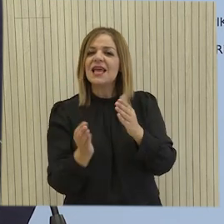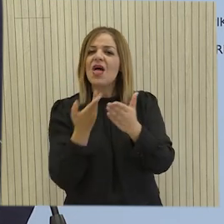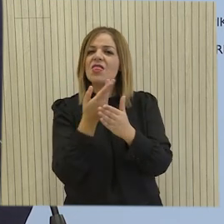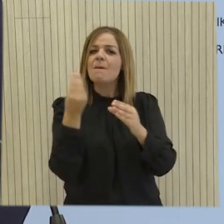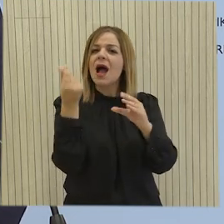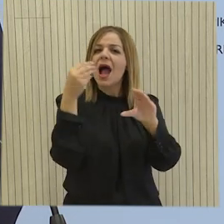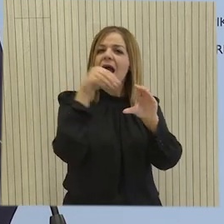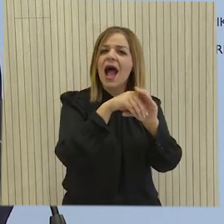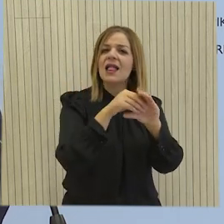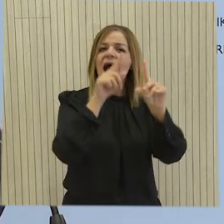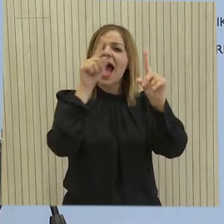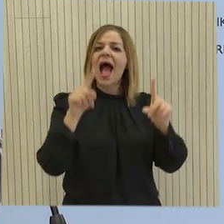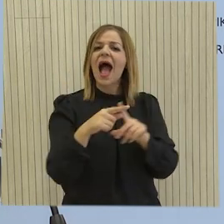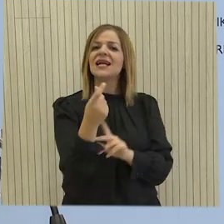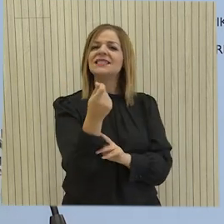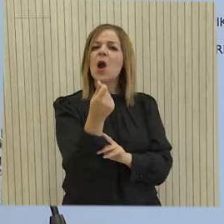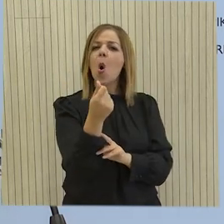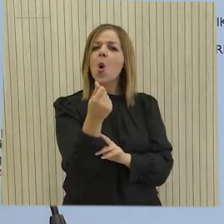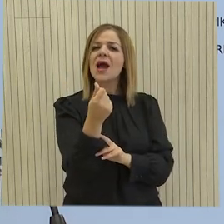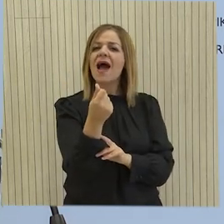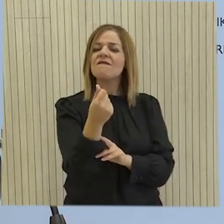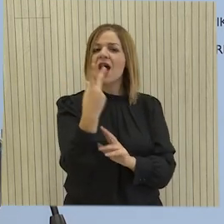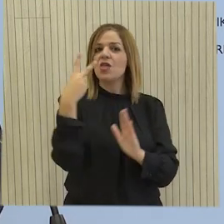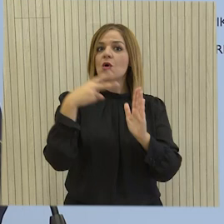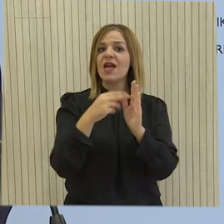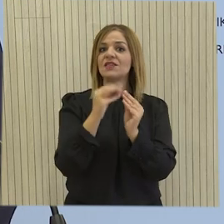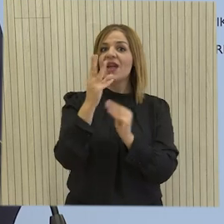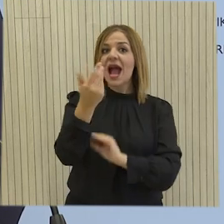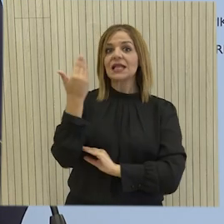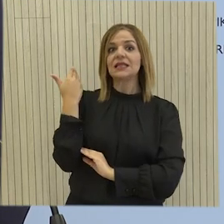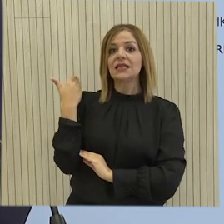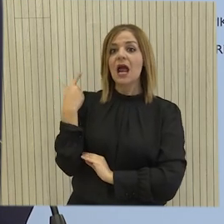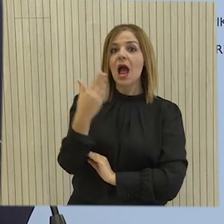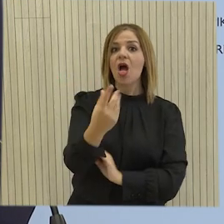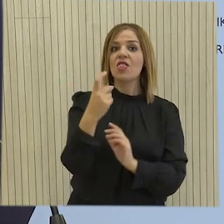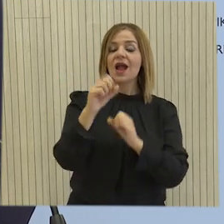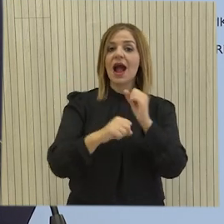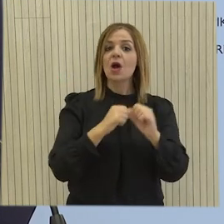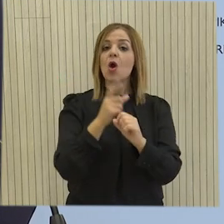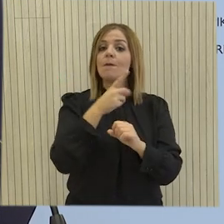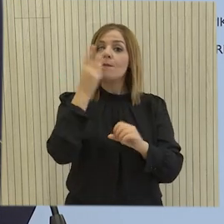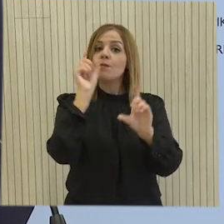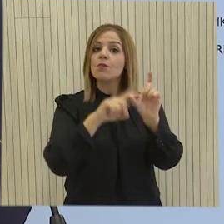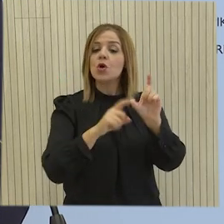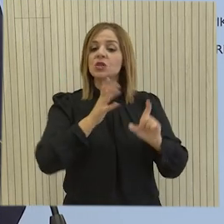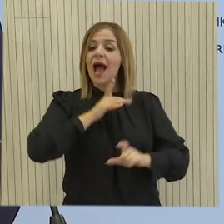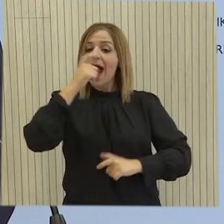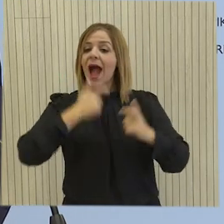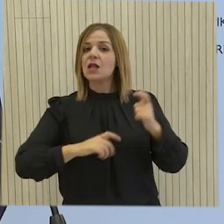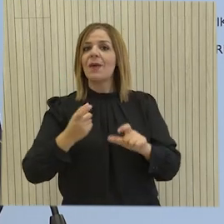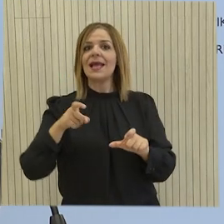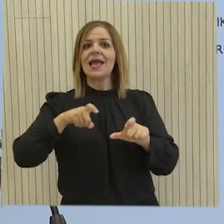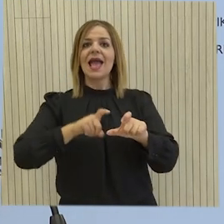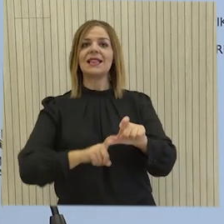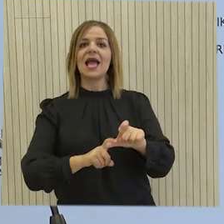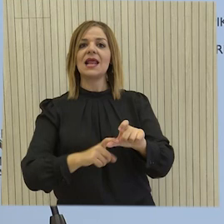καταθέσεων ή και αξιογράφων που είχε κατά το έτος 2013 ενώ σημειώνεται ότι μόνο φυσικά και νομικά πρόσωπα που είχαν τα χαρακτηριστικά του